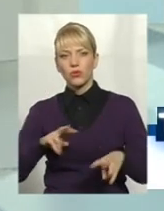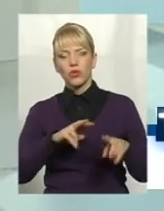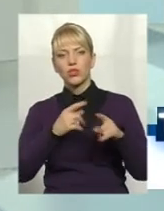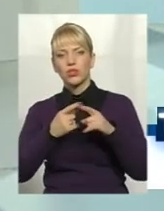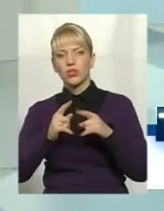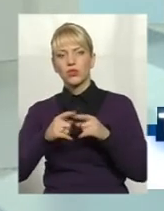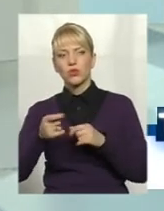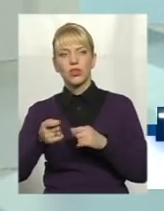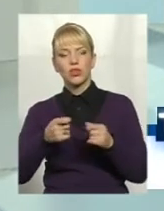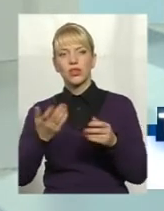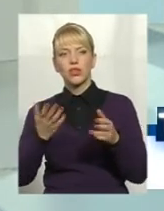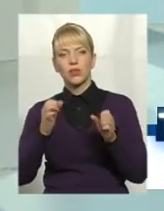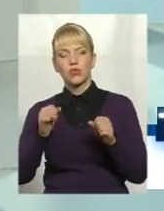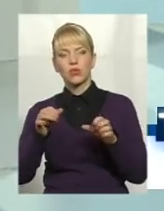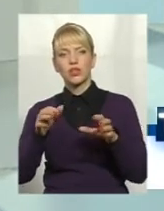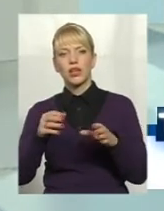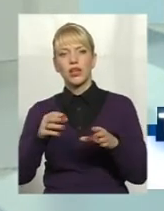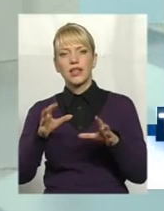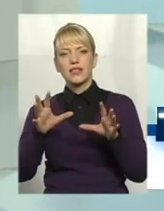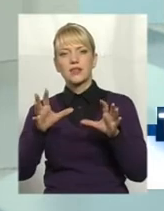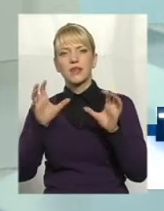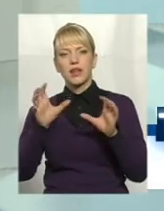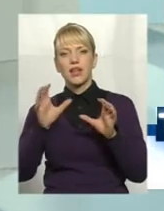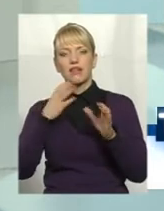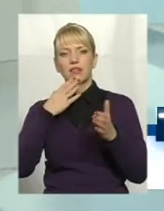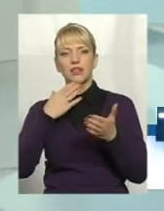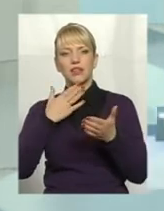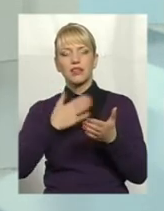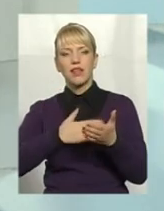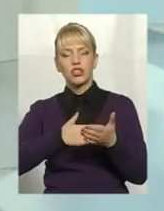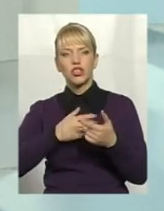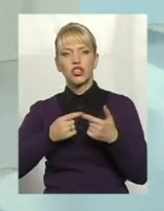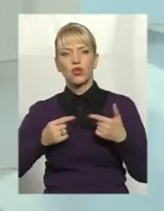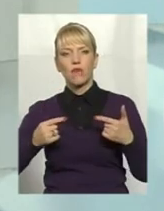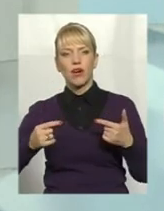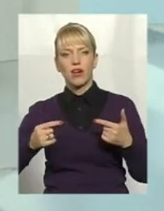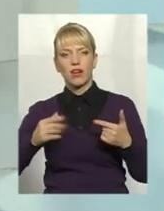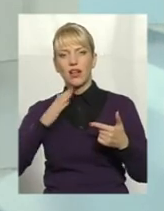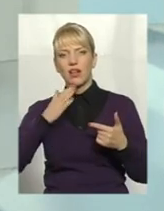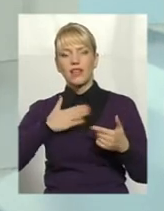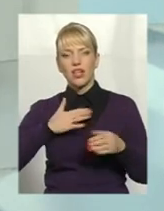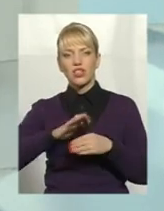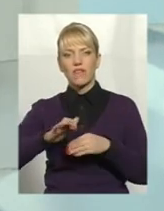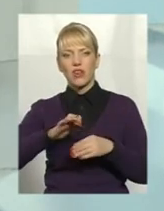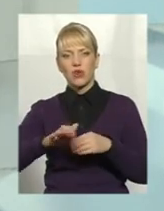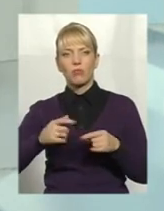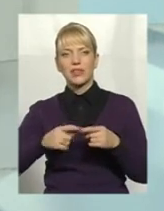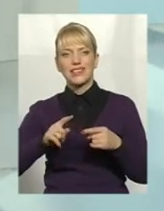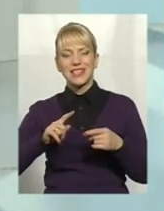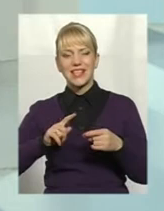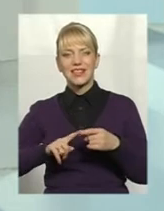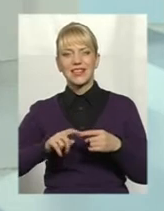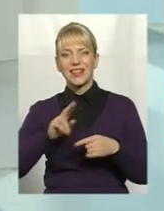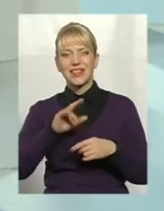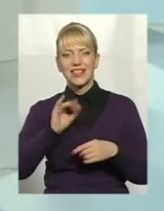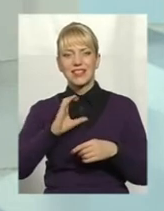може сприйняти наші товари, наші вироби. Тобто, диверсифікація може бути